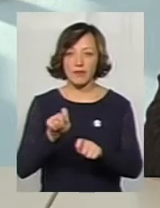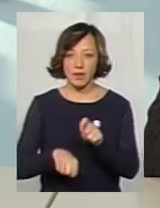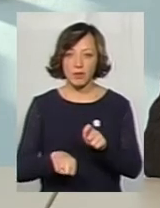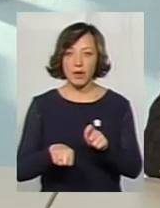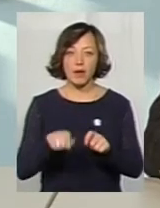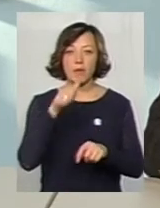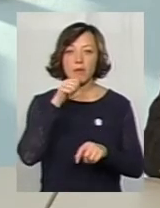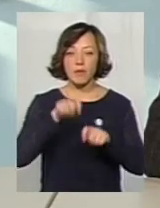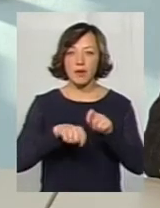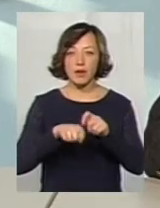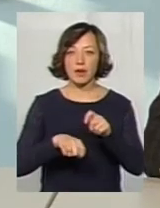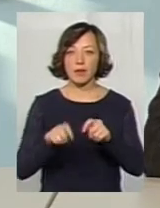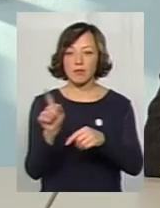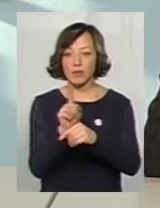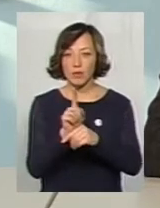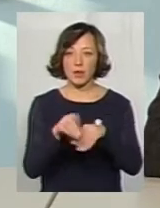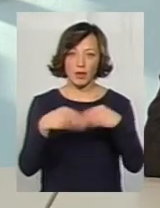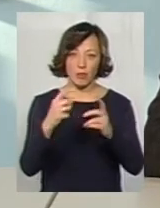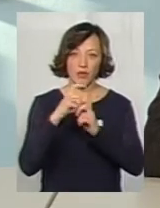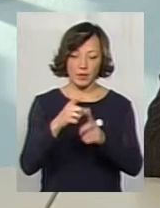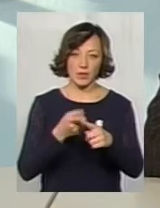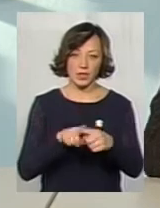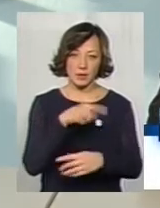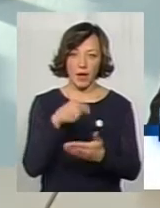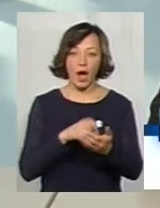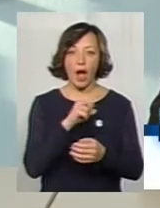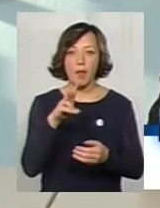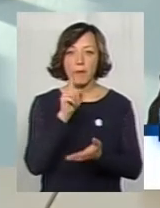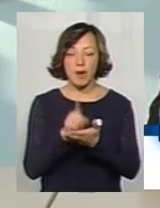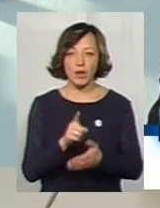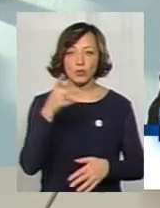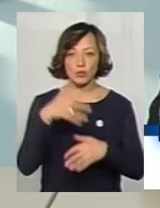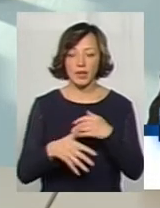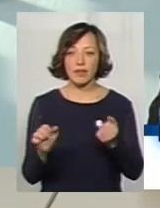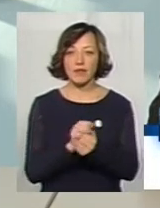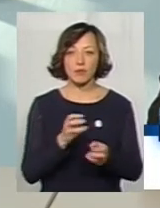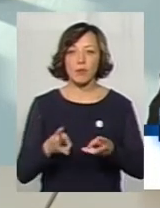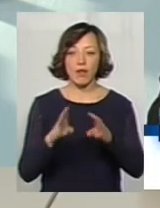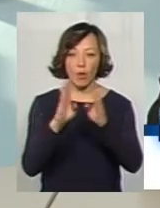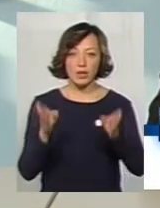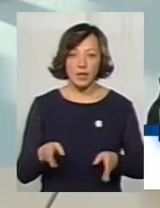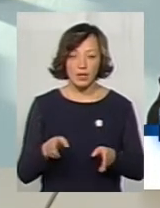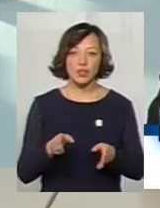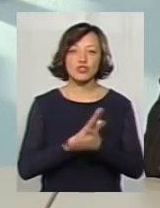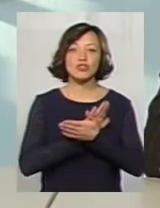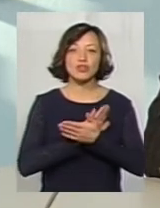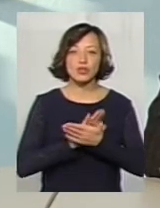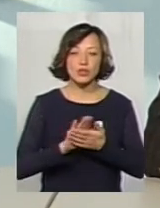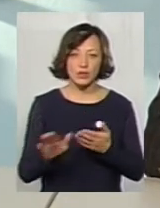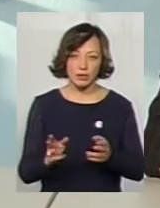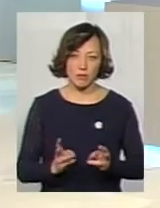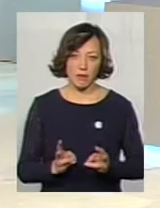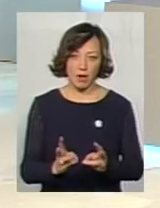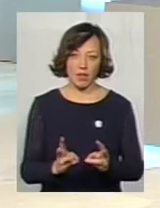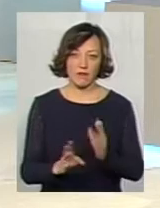поміряємо, зробимо заміри і дамо відповідь на це запитання. Але маєте розуміти, що в твердопалених котелях ми палимо екологічно чистий продукт.